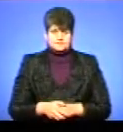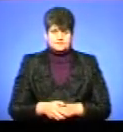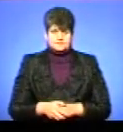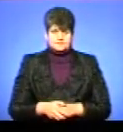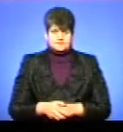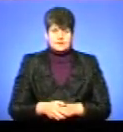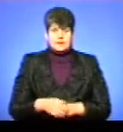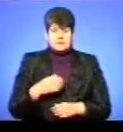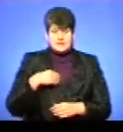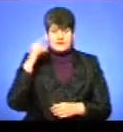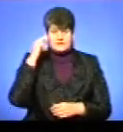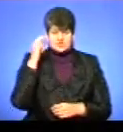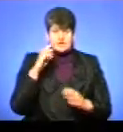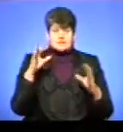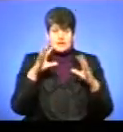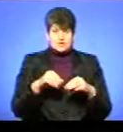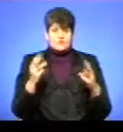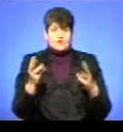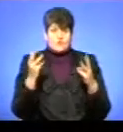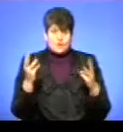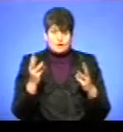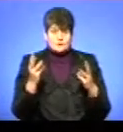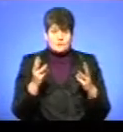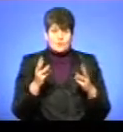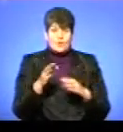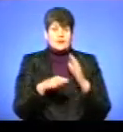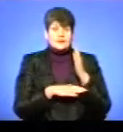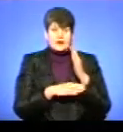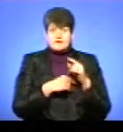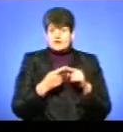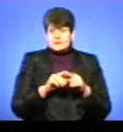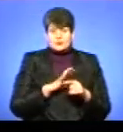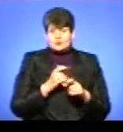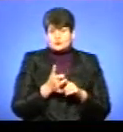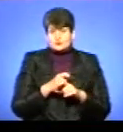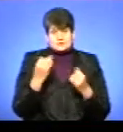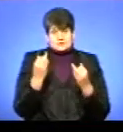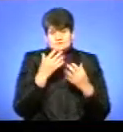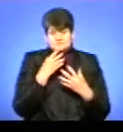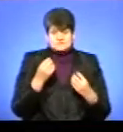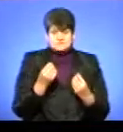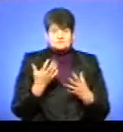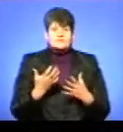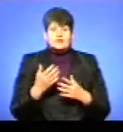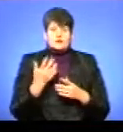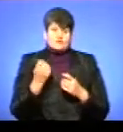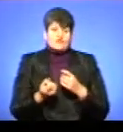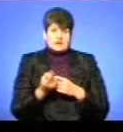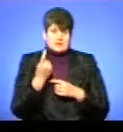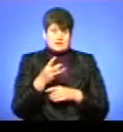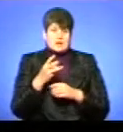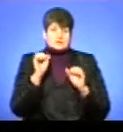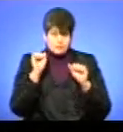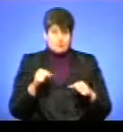Ми навчилися загашувати вогонь по деревах, і це було дуже гарно, цікаво. Якщо виникне пожежа, я ж можу загасити.